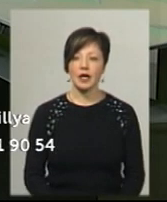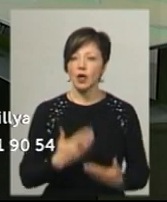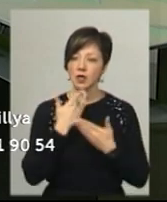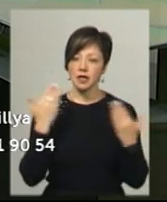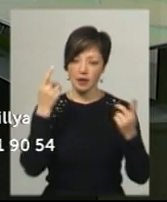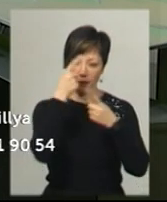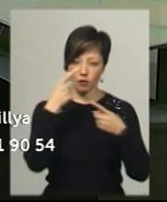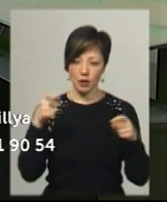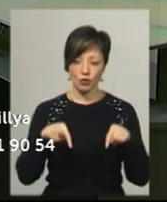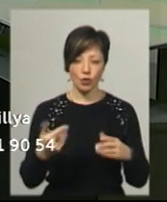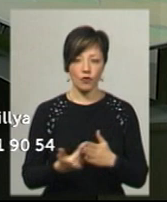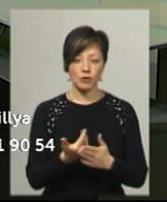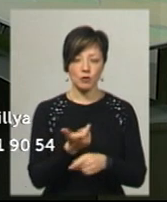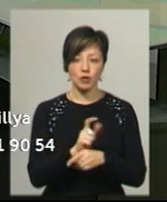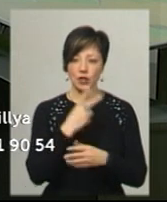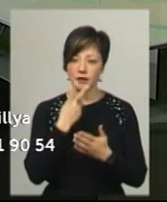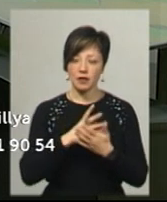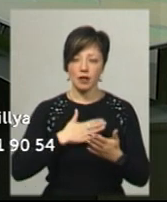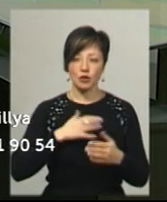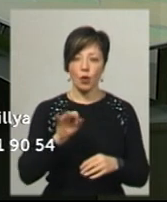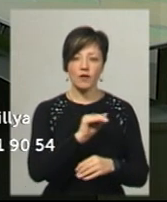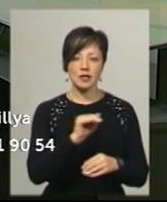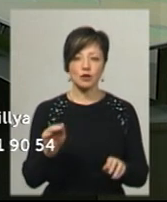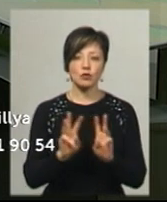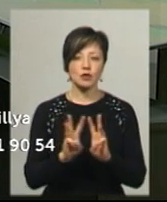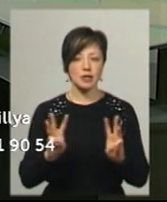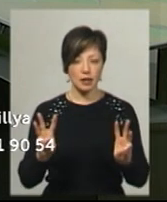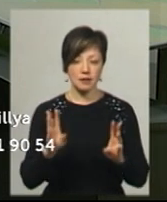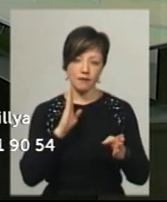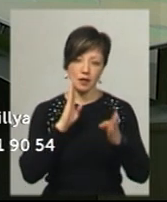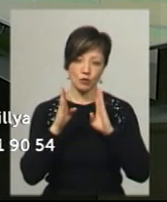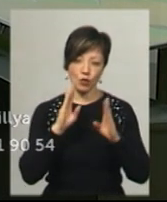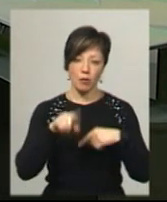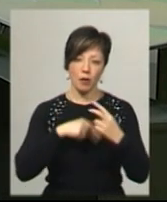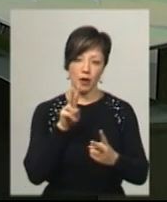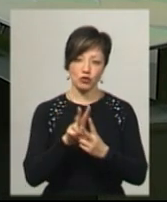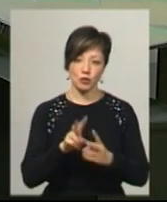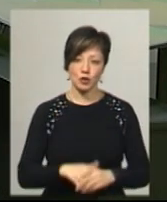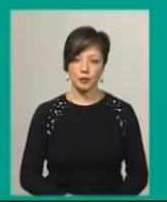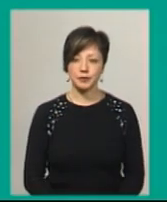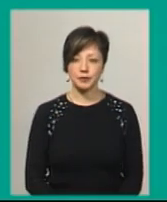остання інформація цього випуску. Більше дивіться на нашому офіційному сайті та на сторінці у Фейсбук. Побачимось.